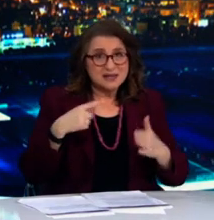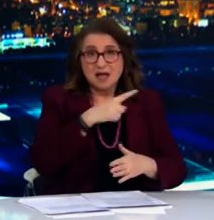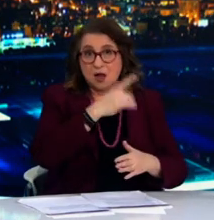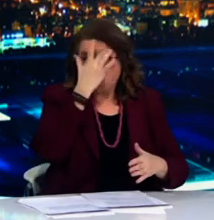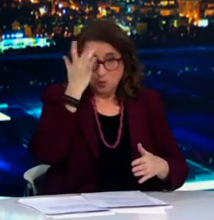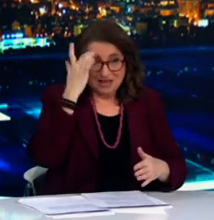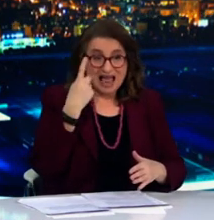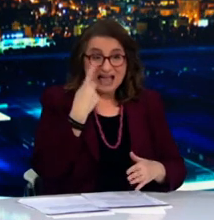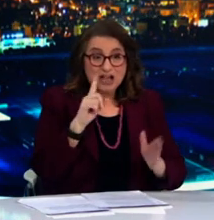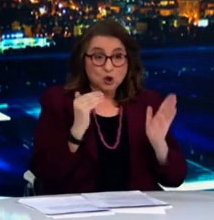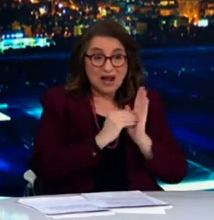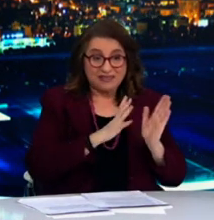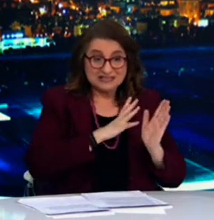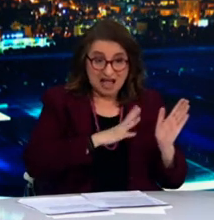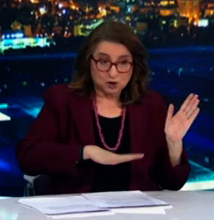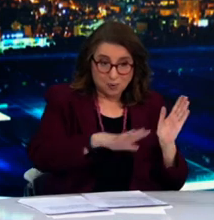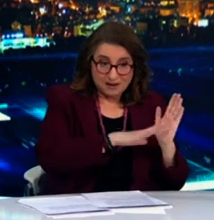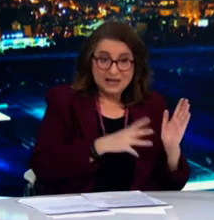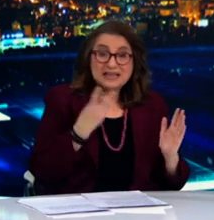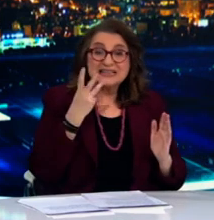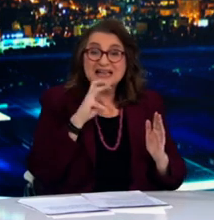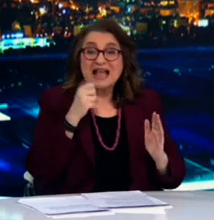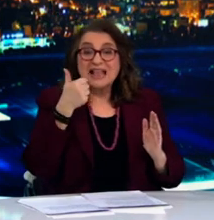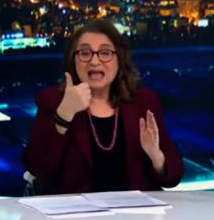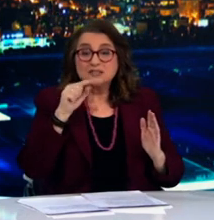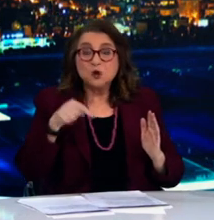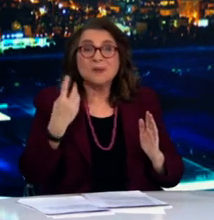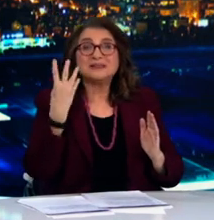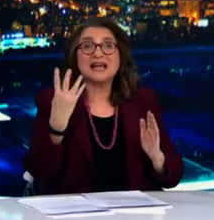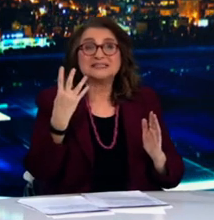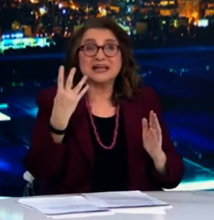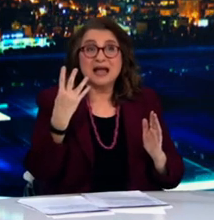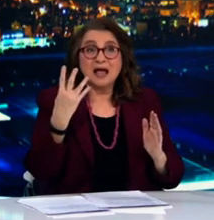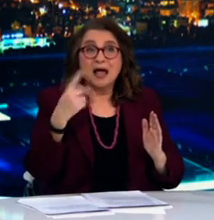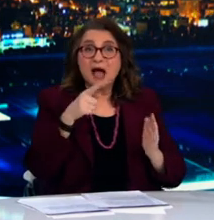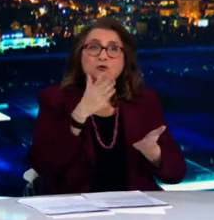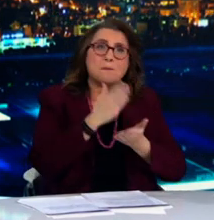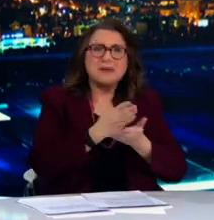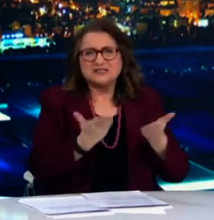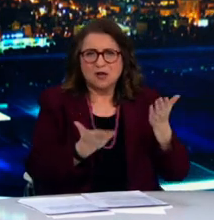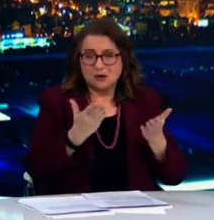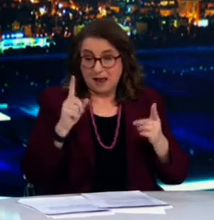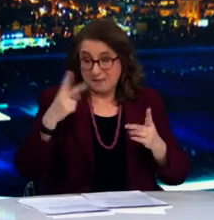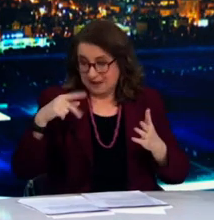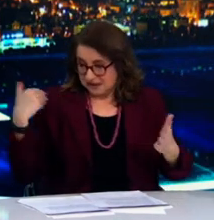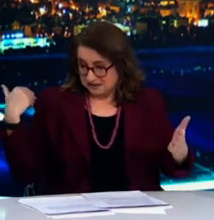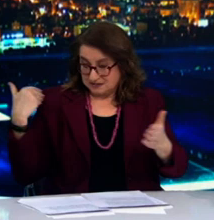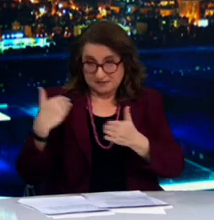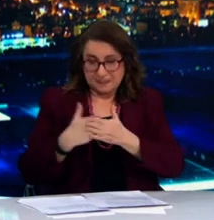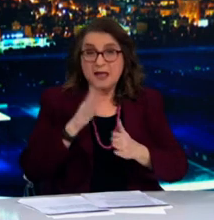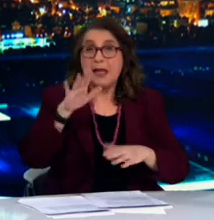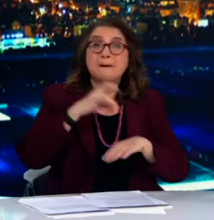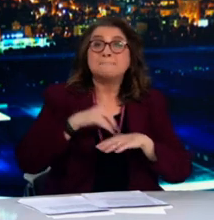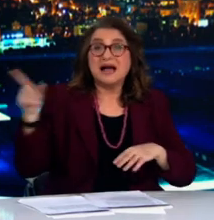είναι 36,4 στην Αχαΐα μιλάμε για το μέσο όρο κρουσμάτων 7 ημέρου 36,4 στην